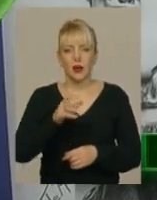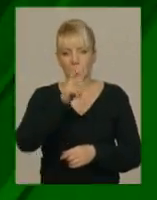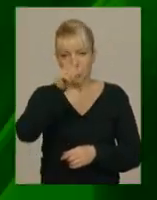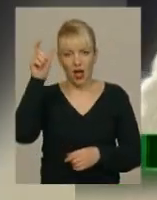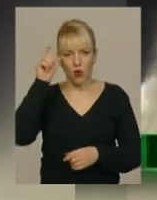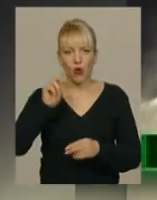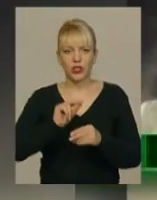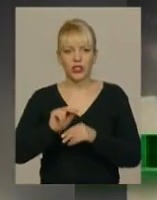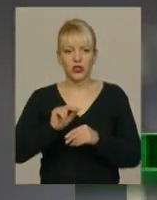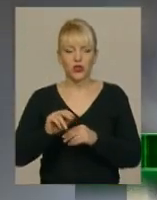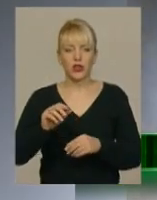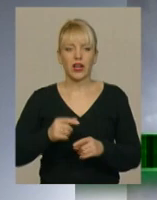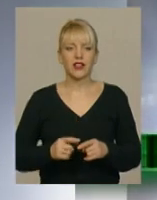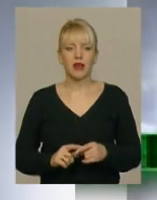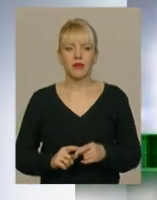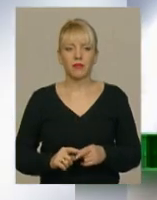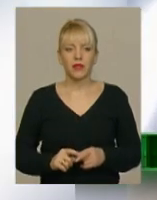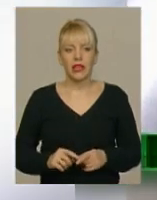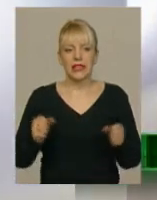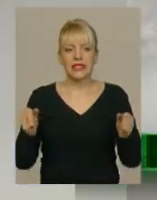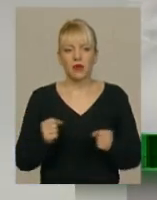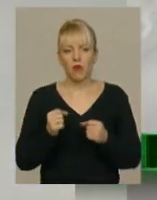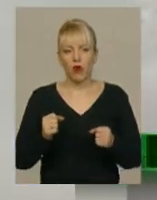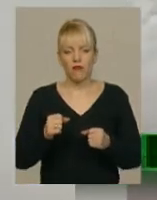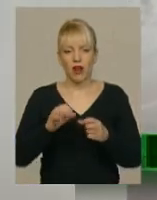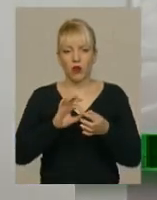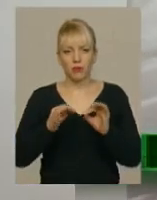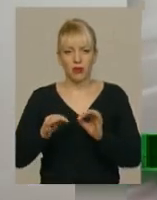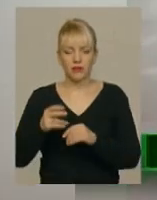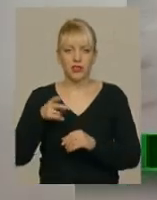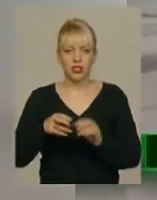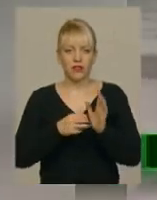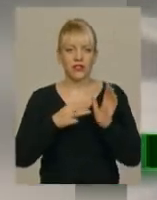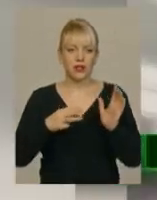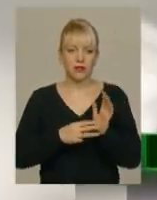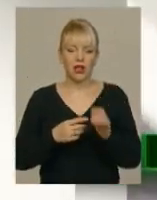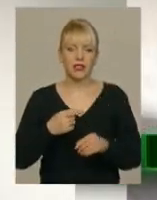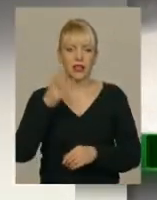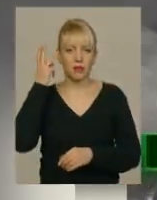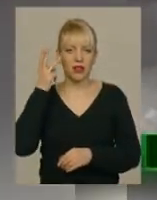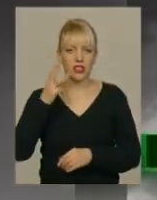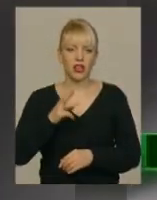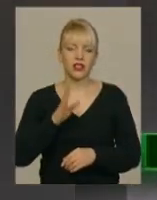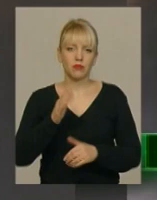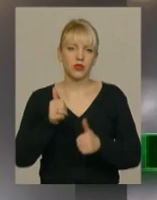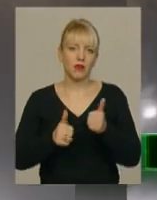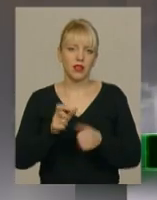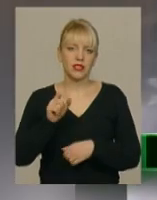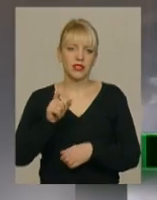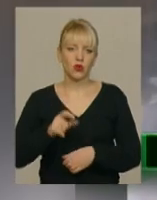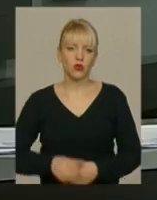академії. Зимова Олімпіада 2018. Хмельничанка Ольга Полюк змагається за золото змагань.